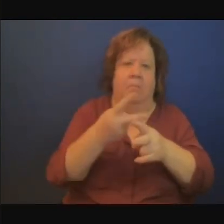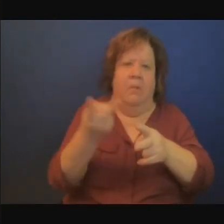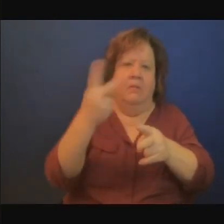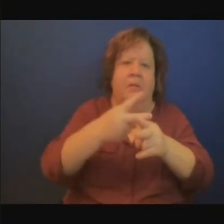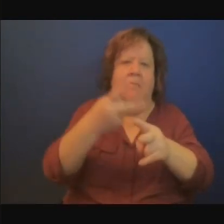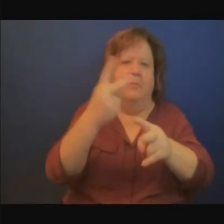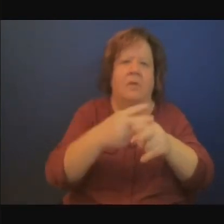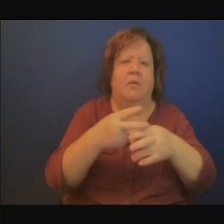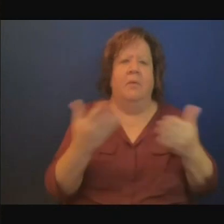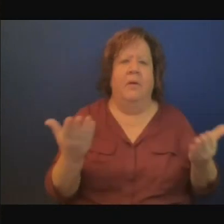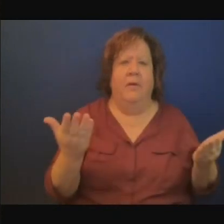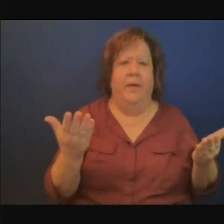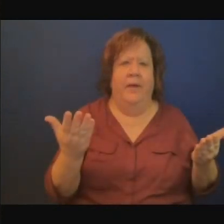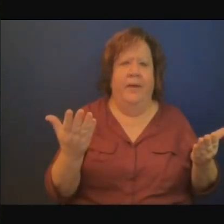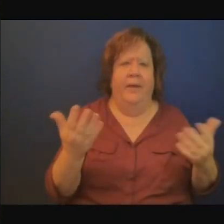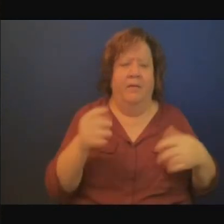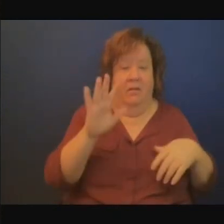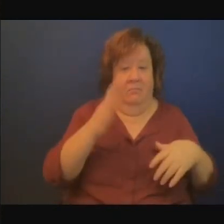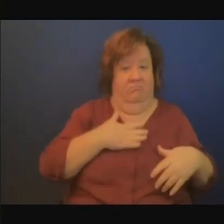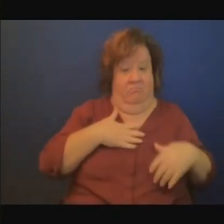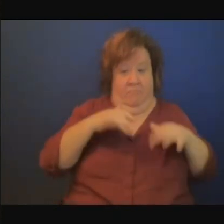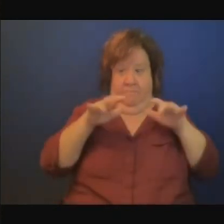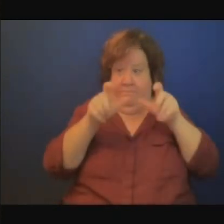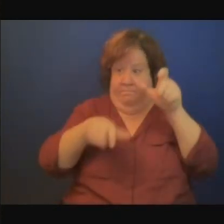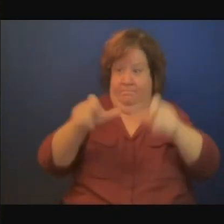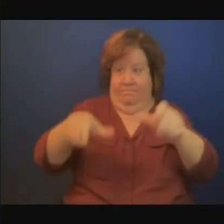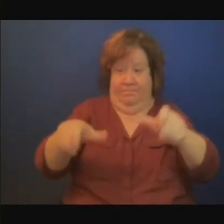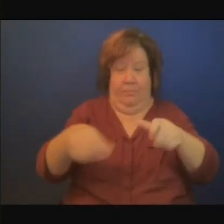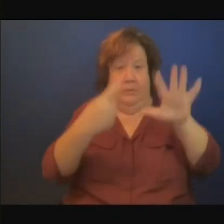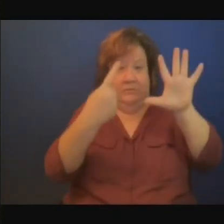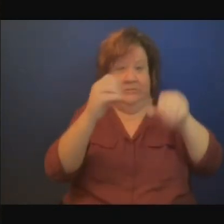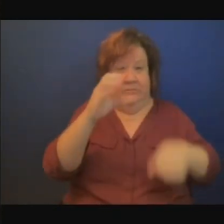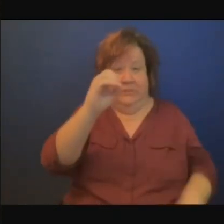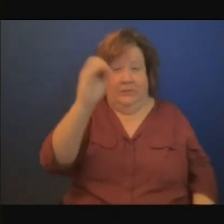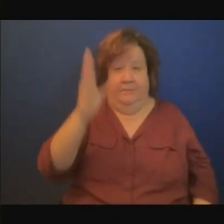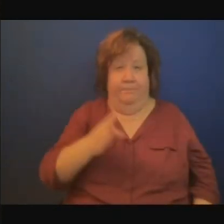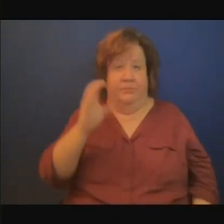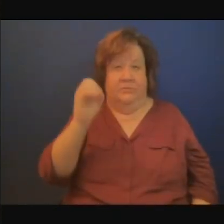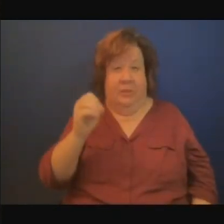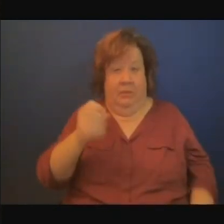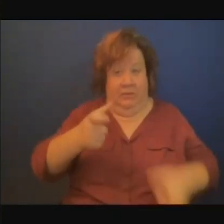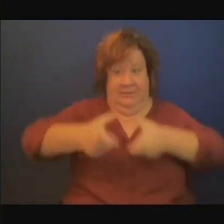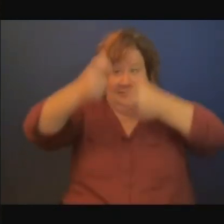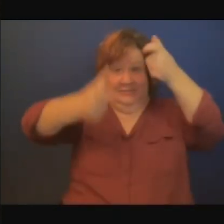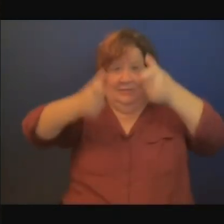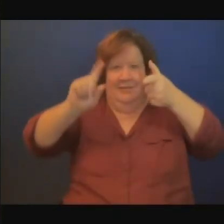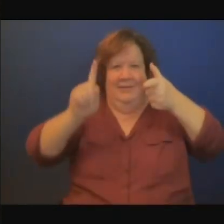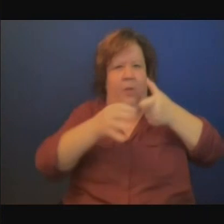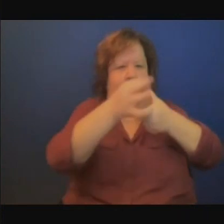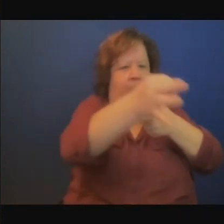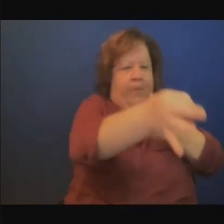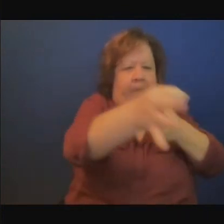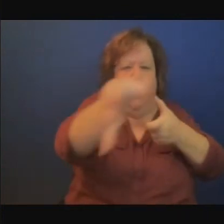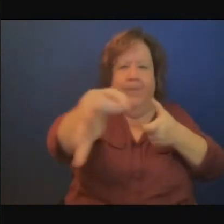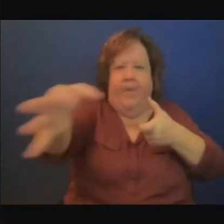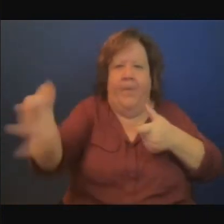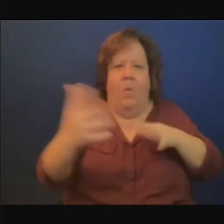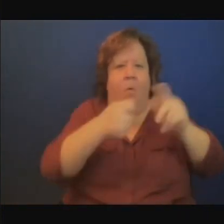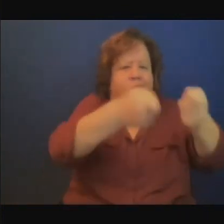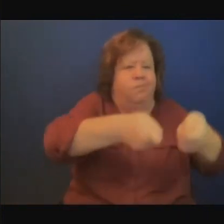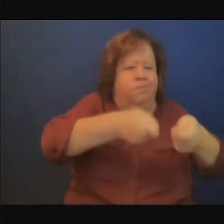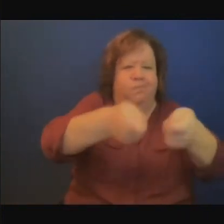des populations vivent grâce à l'agriculture et vivent en zone rurale et c'est les populations les plus touchées par les changements climatiques